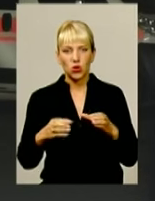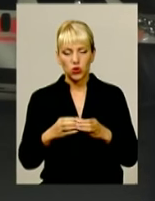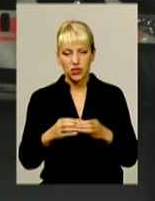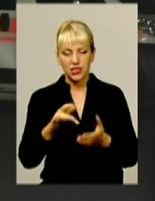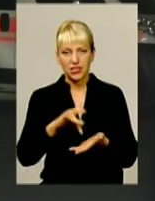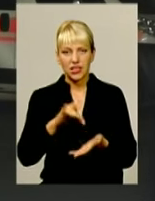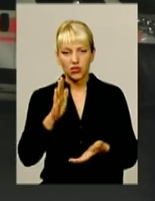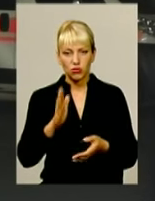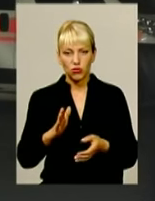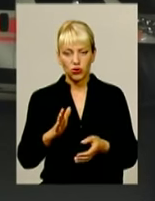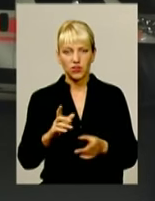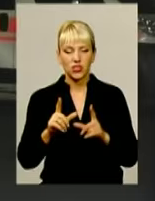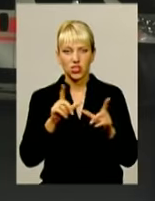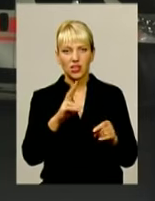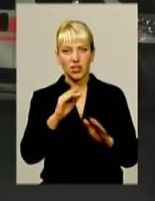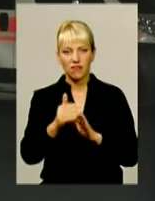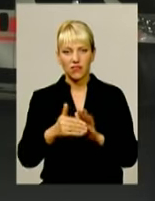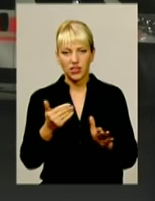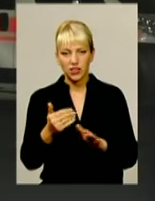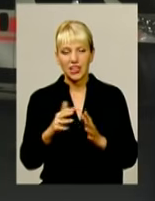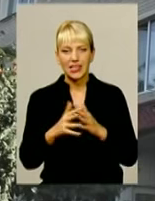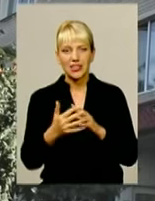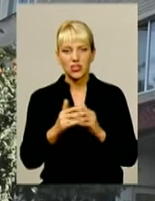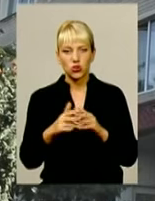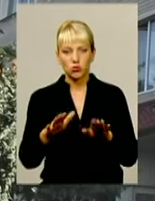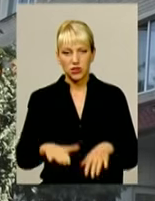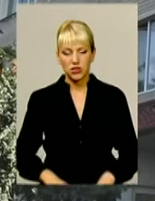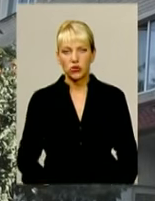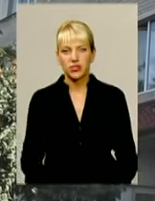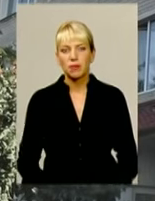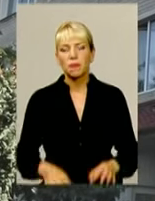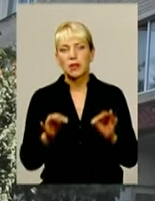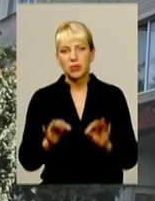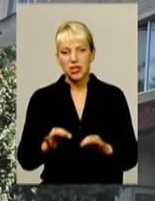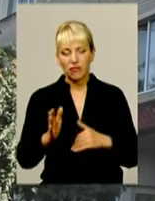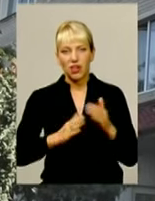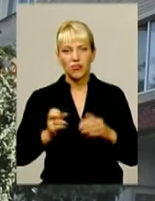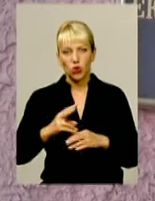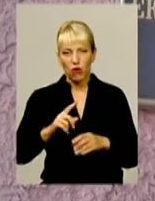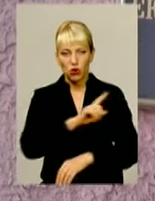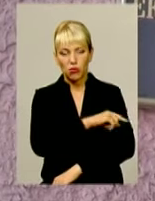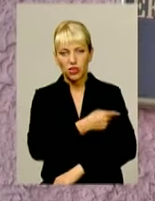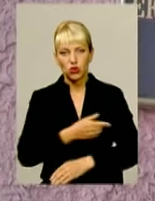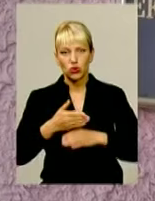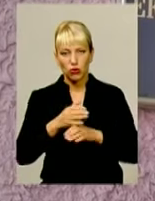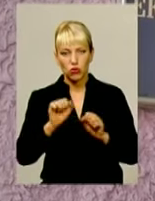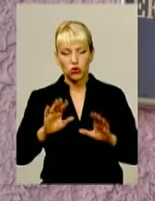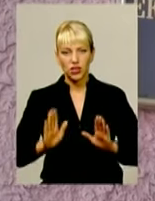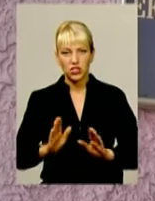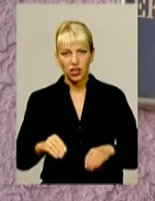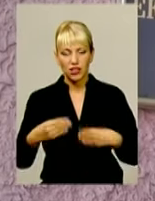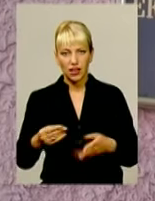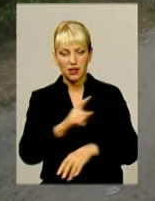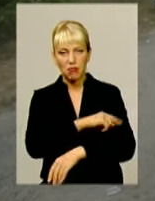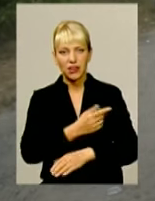і будуть виїжджати на виклики, в основному на сільську місцевість. Безумовно, кваліфіковану меддопомогу можуть надати лише медики.